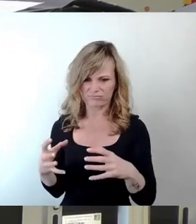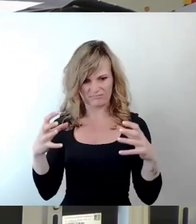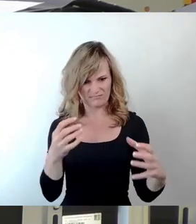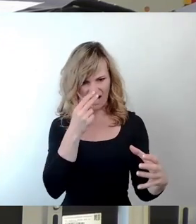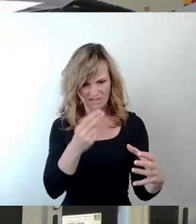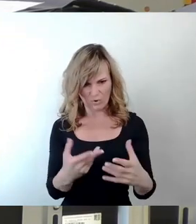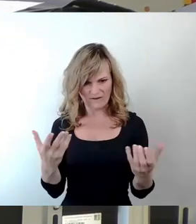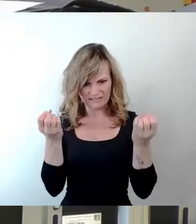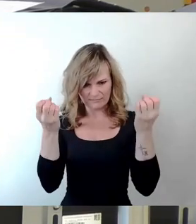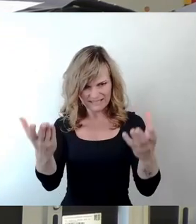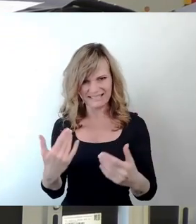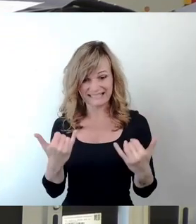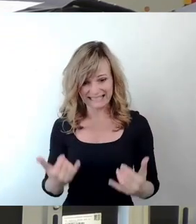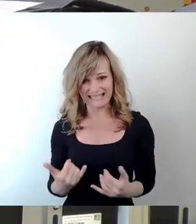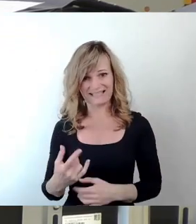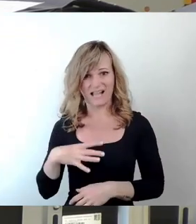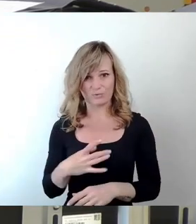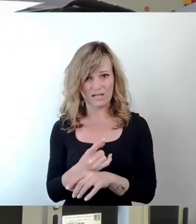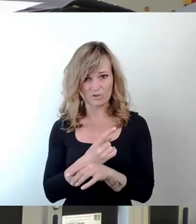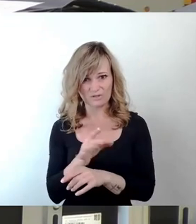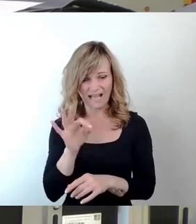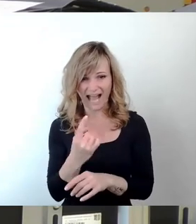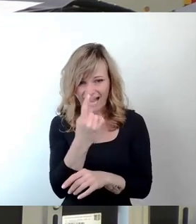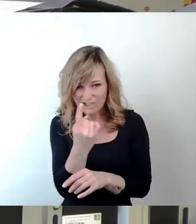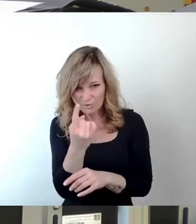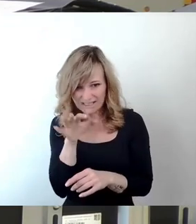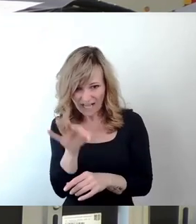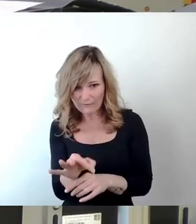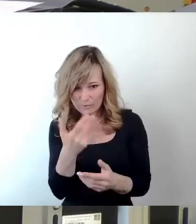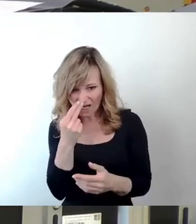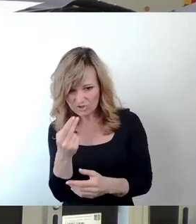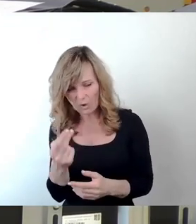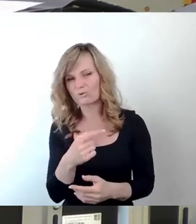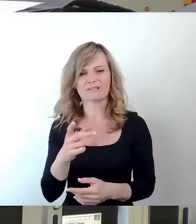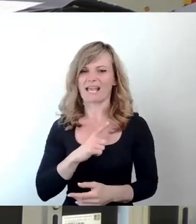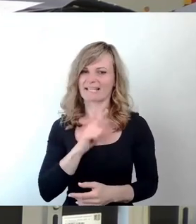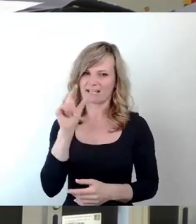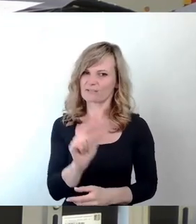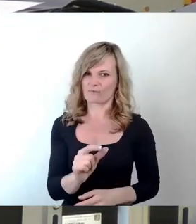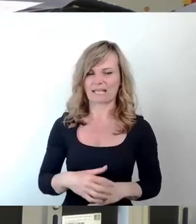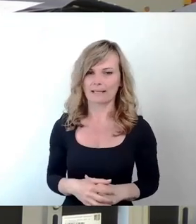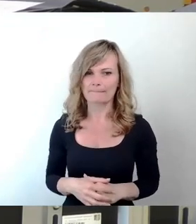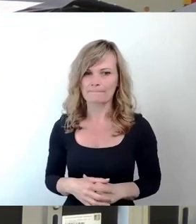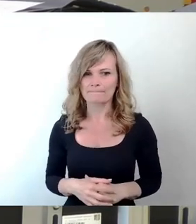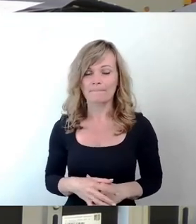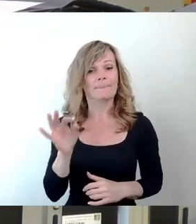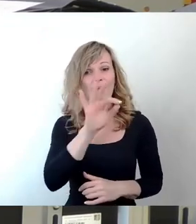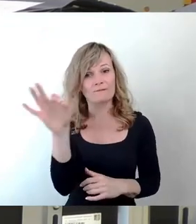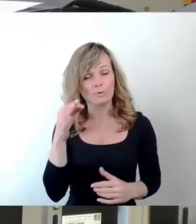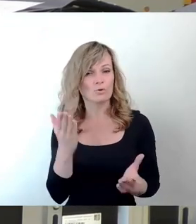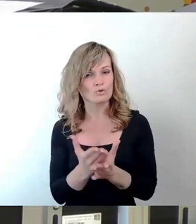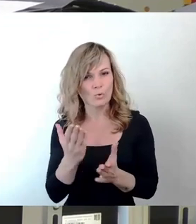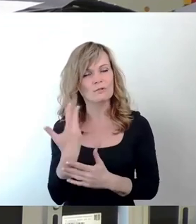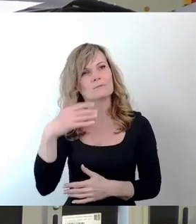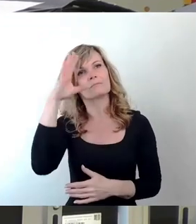viel zu kurz und viel zu wenig. Was als Erkenntnis, denke ich, bei einigen durchgedrungen ist, bei einigen immer noch nicht angekommen